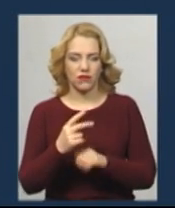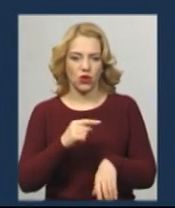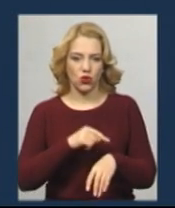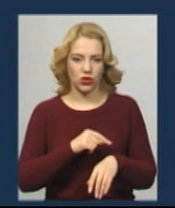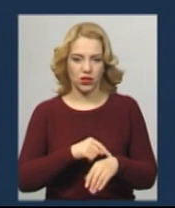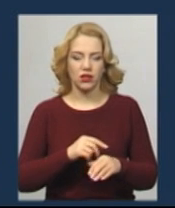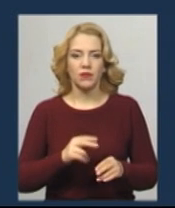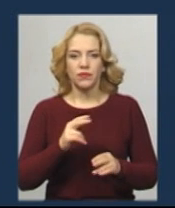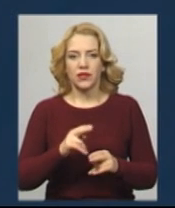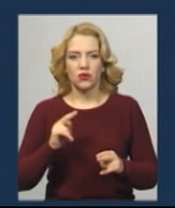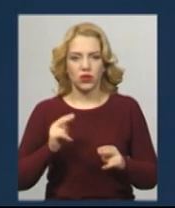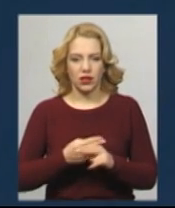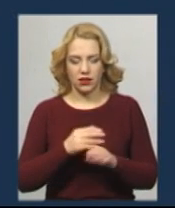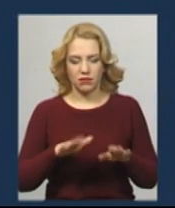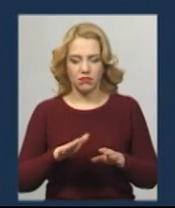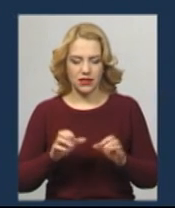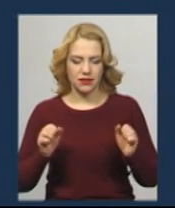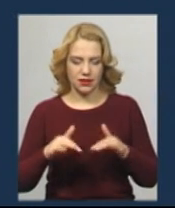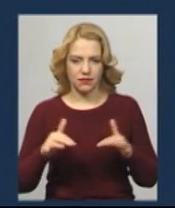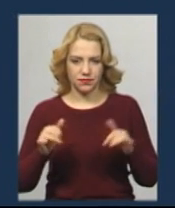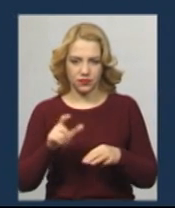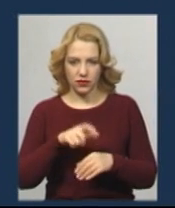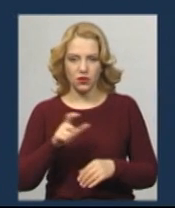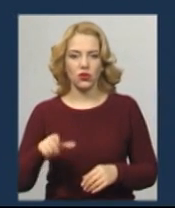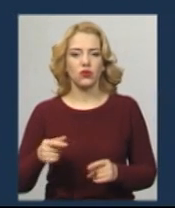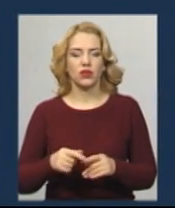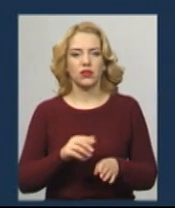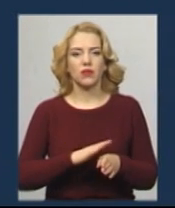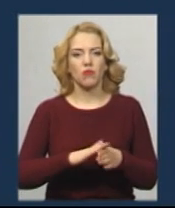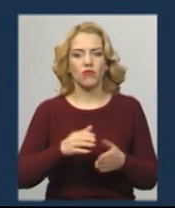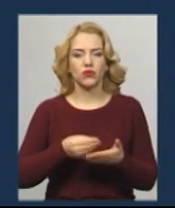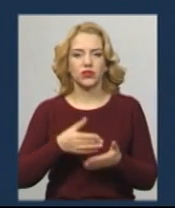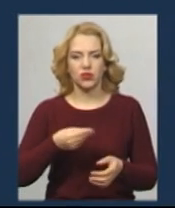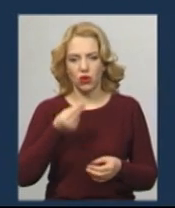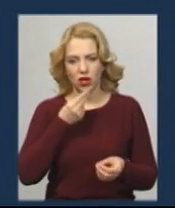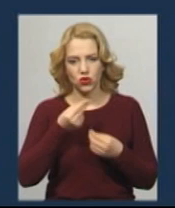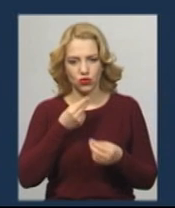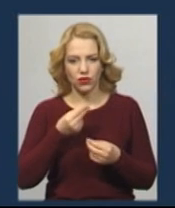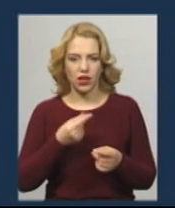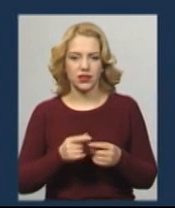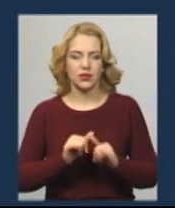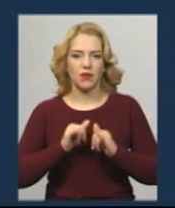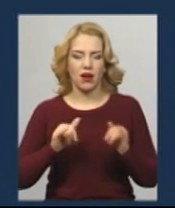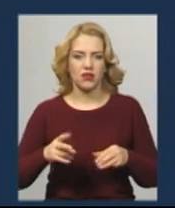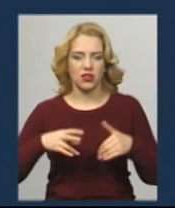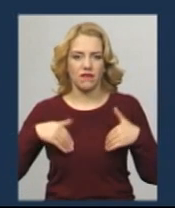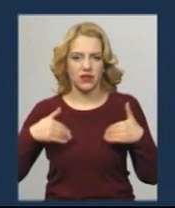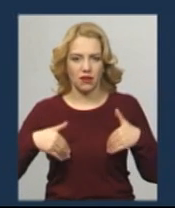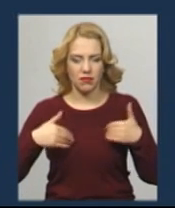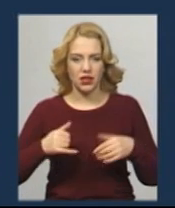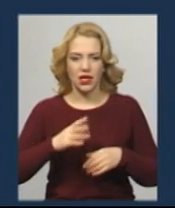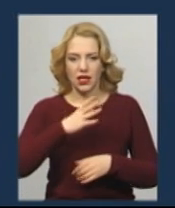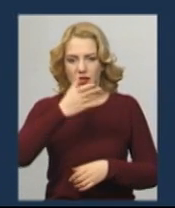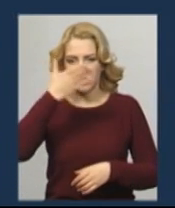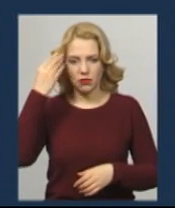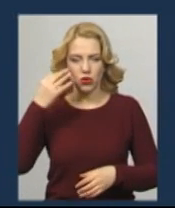уникати місць великого скупчення людей, повноцінно харчуватися, збагачувати раціон сезонними продуктами, багатими на вітаміни, не забувати про природні